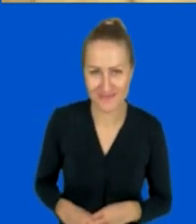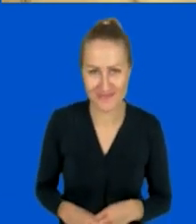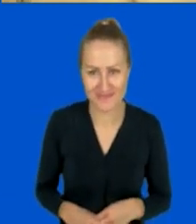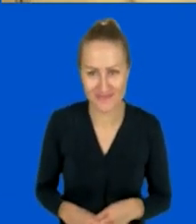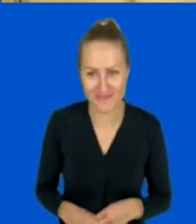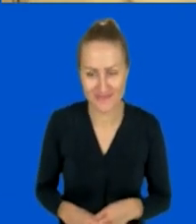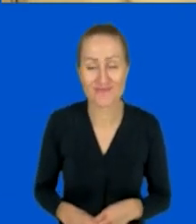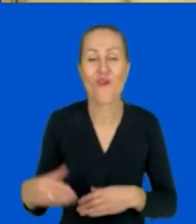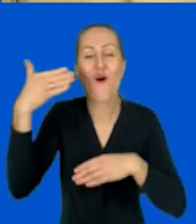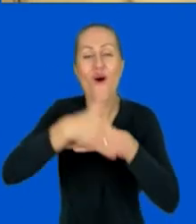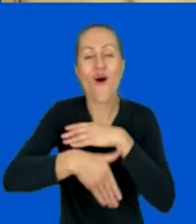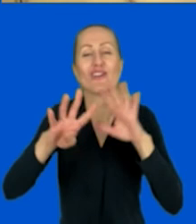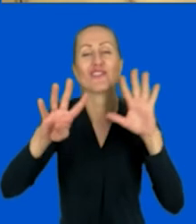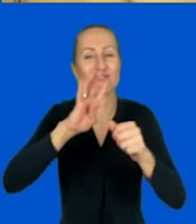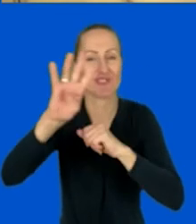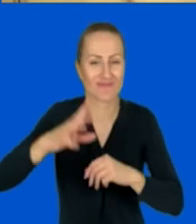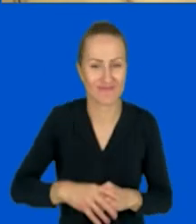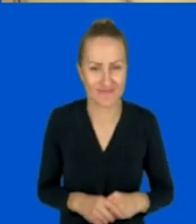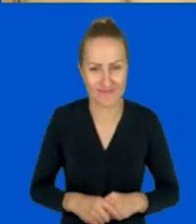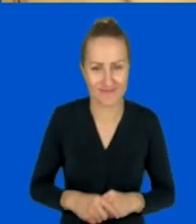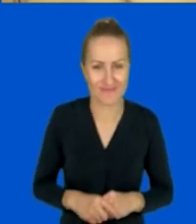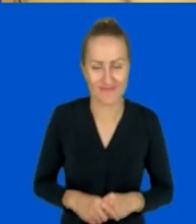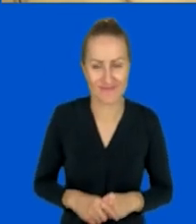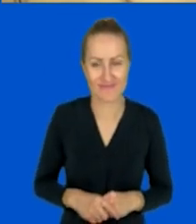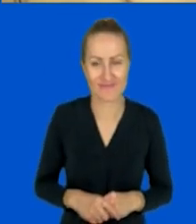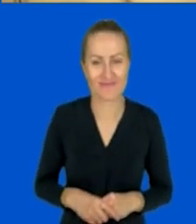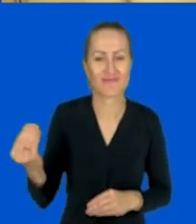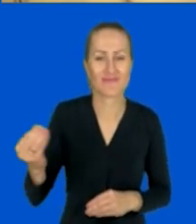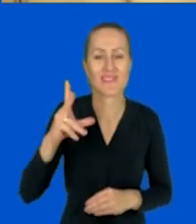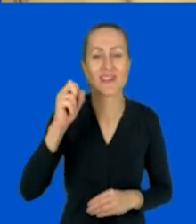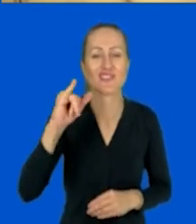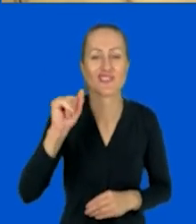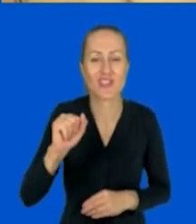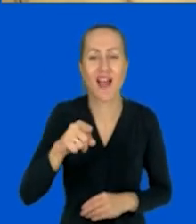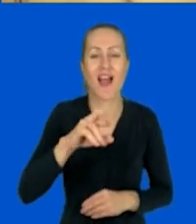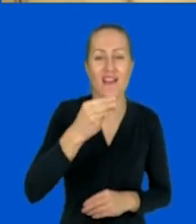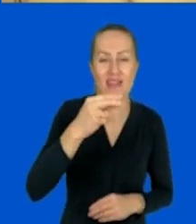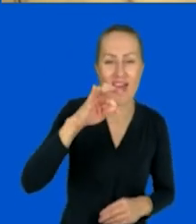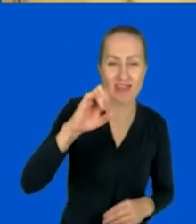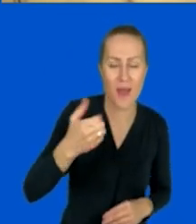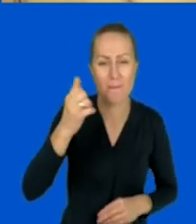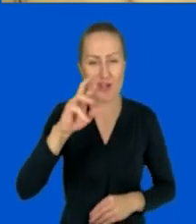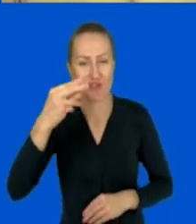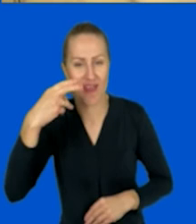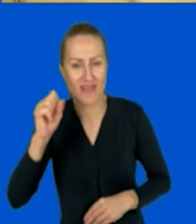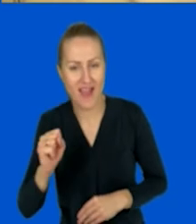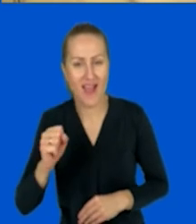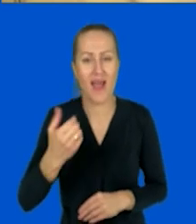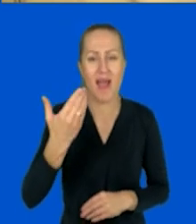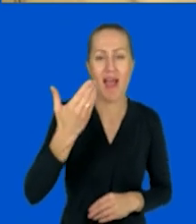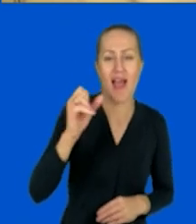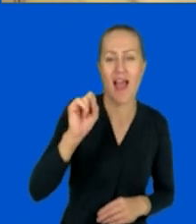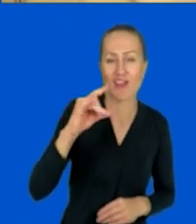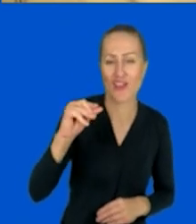914 to się mówi, 3-7-3-914. Jeszcze mam, Kasia jest odłączona, Renata, Marzena, Agnieszka, Nati, A.